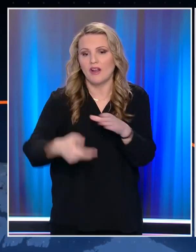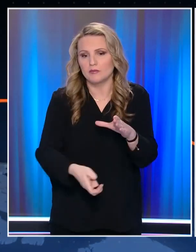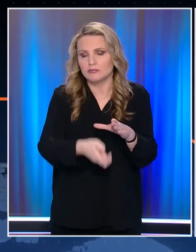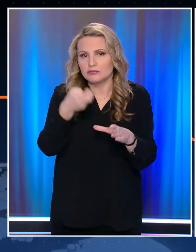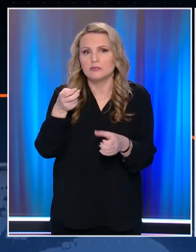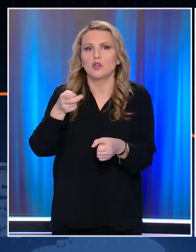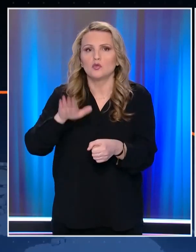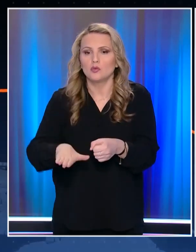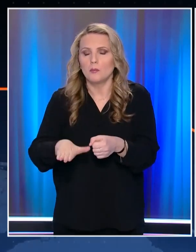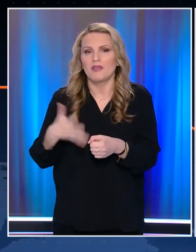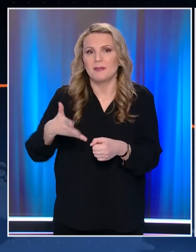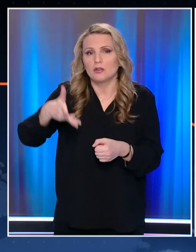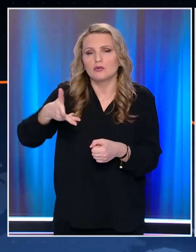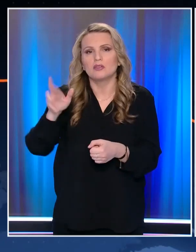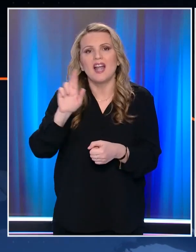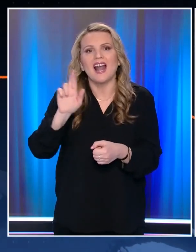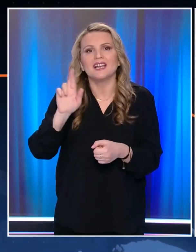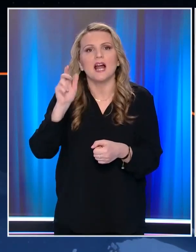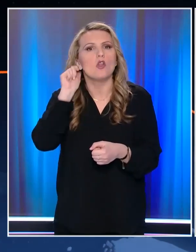Νεκρό το μικρό αραγιάν